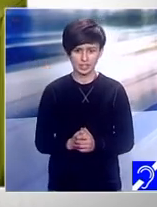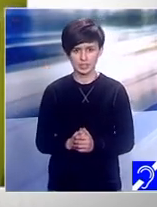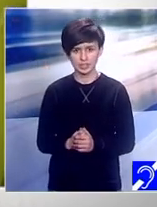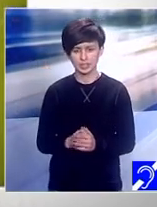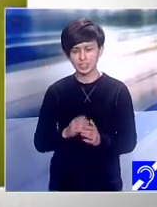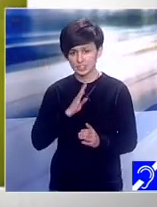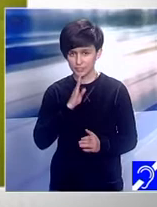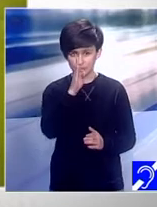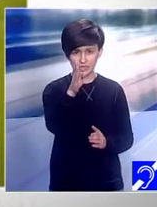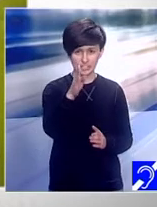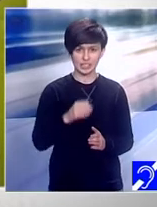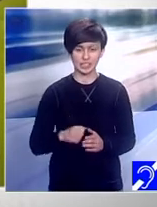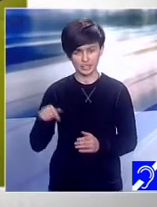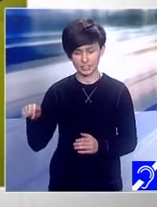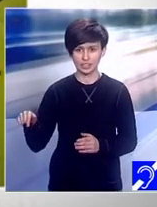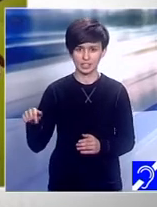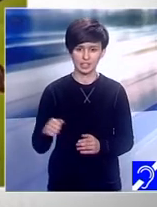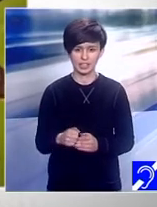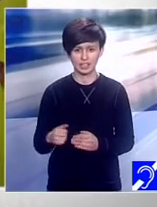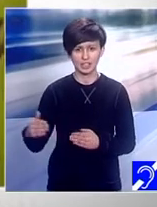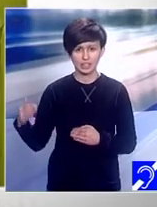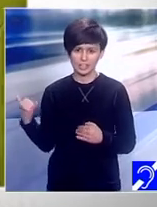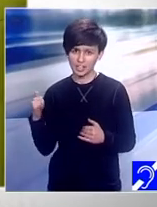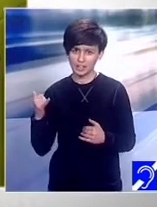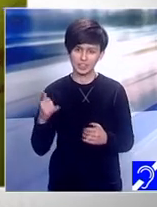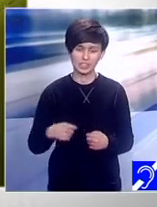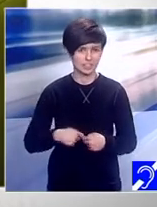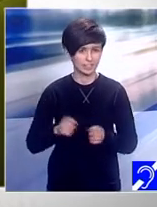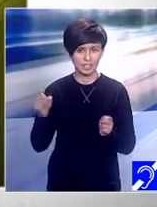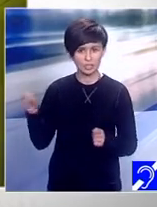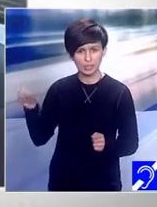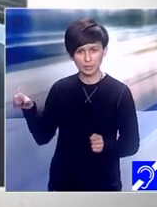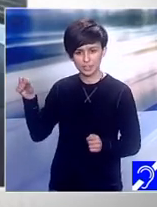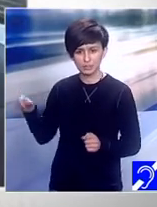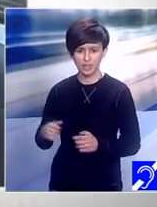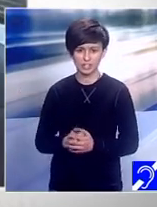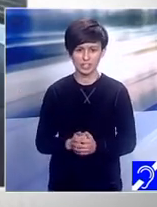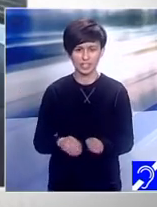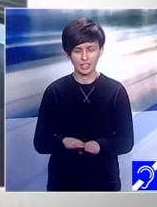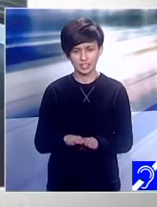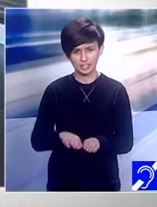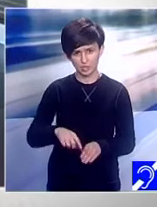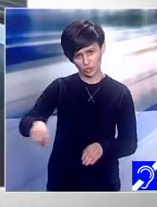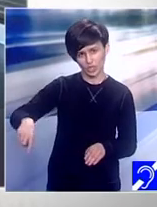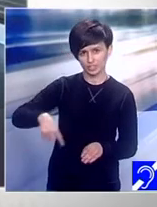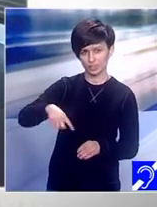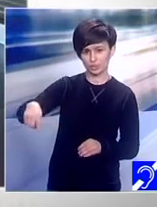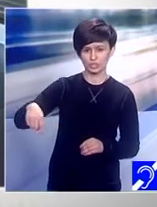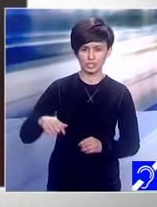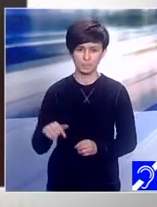regie, rapid s-a lipit de toată lumea, de producătorul nostru, de colegii noștri și acum,